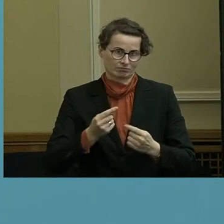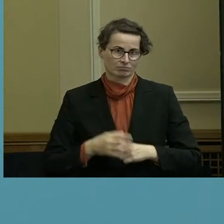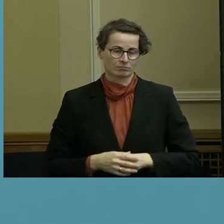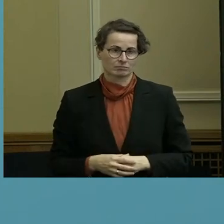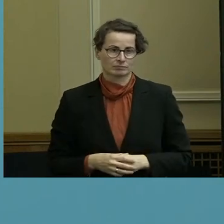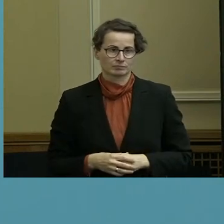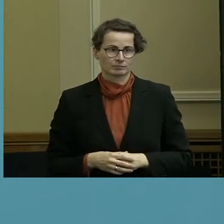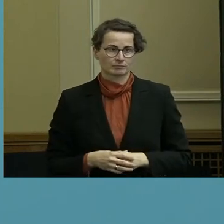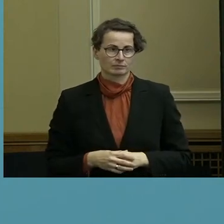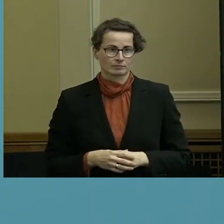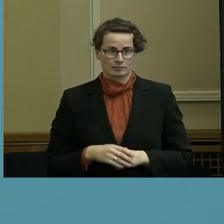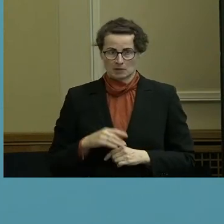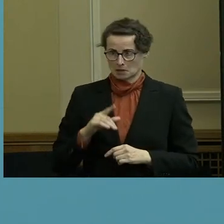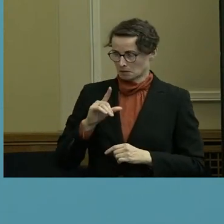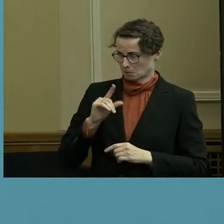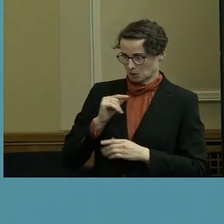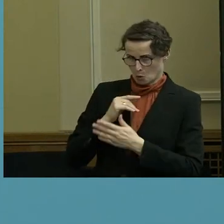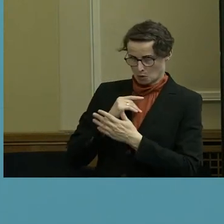Also, das heißt,